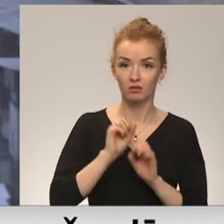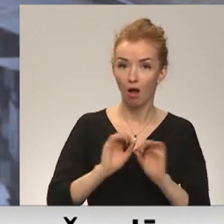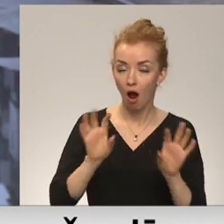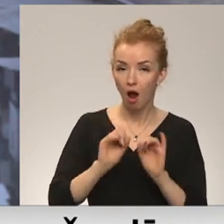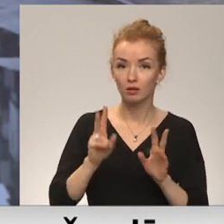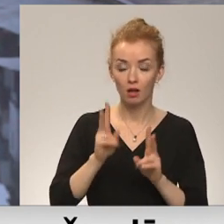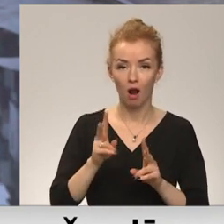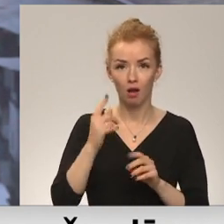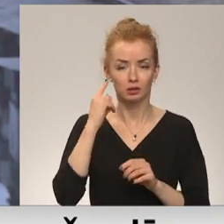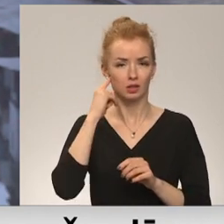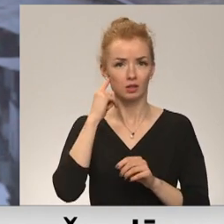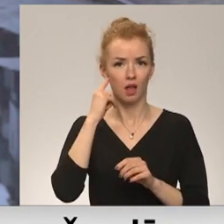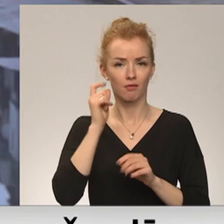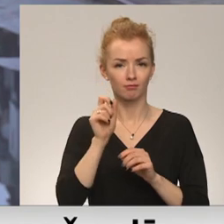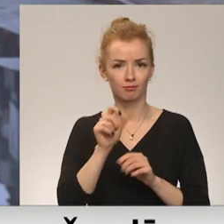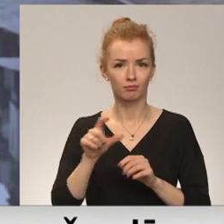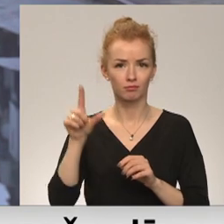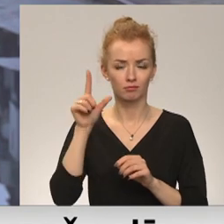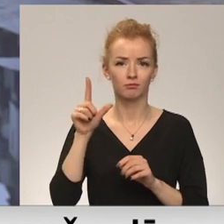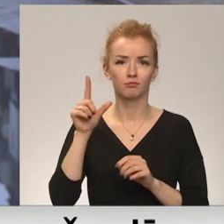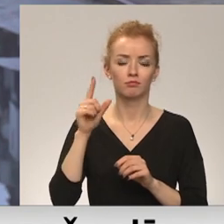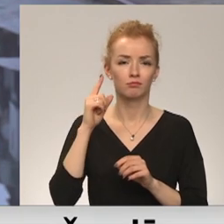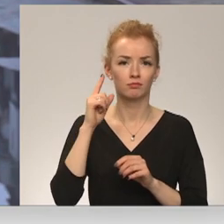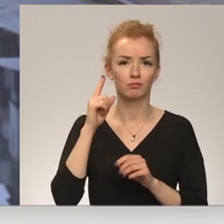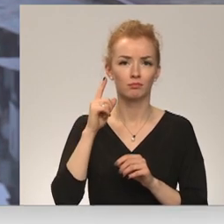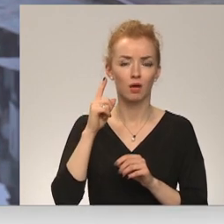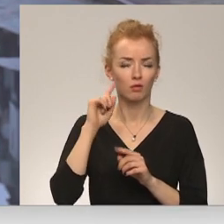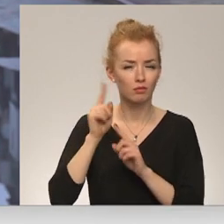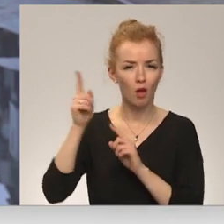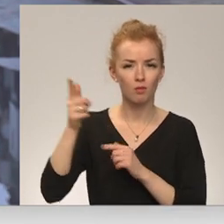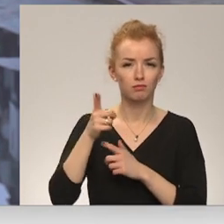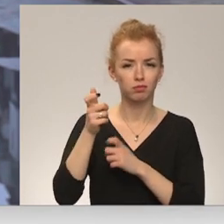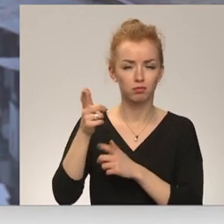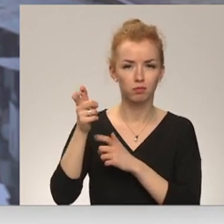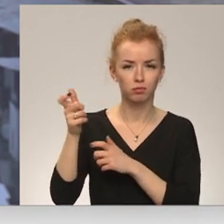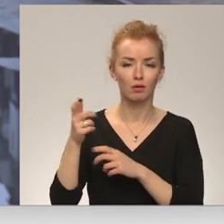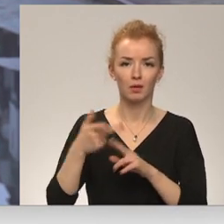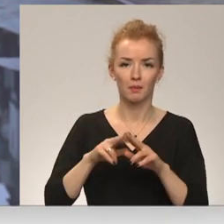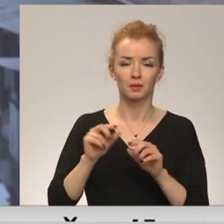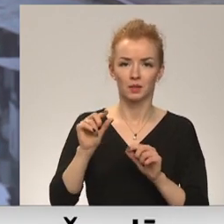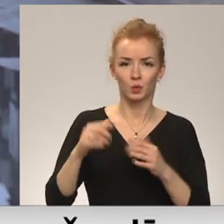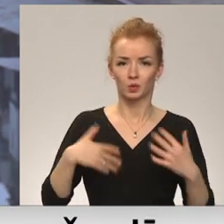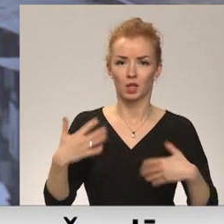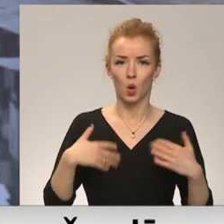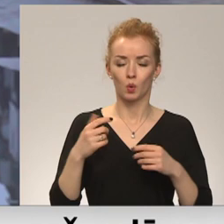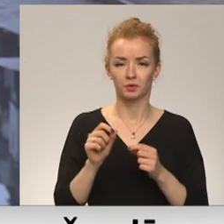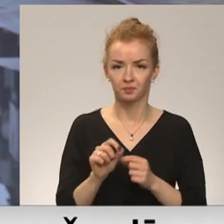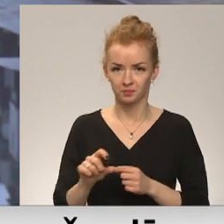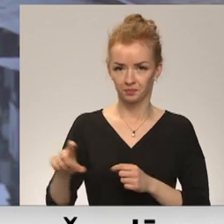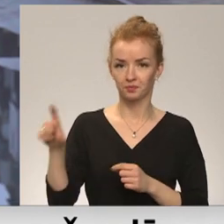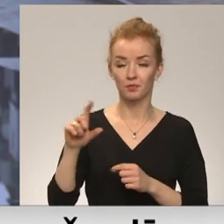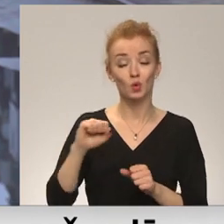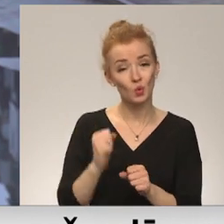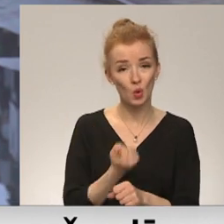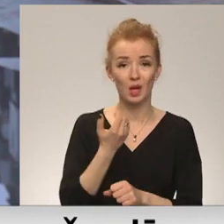atkal dzirdējuši pastiprinātu artilērijas dunoņu tālumā. Līdz ar to atkal satraukums ir palielināts. Kaut